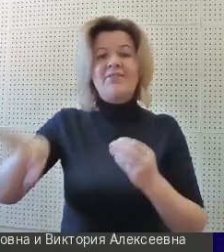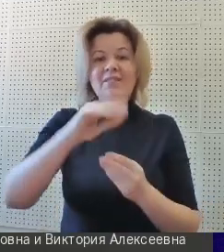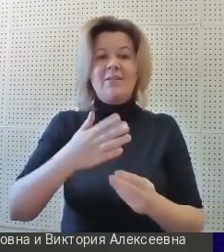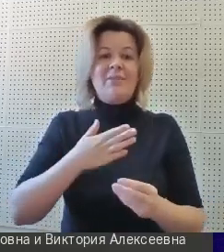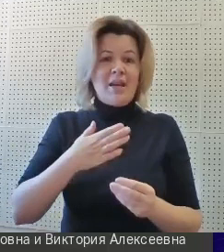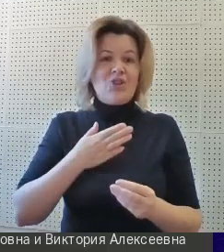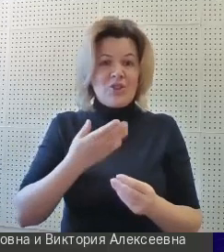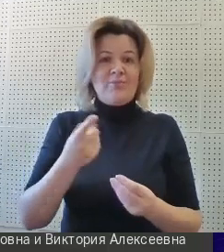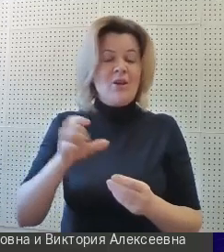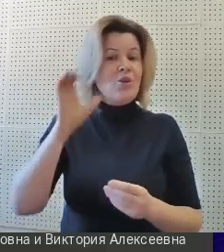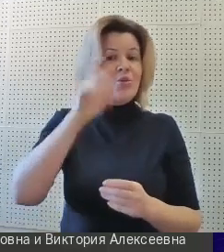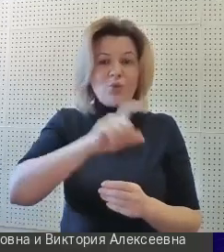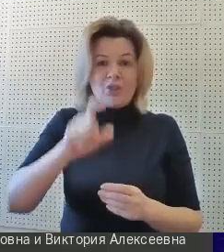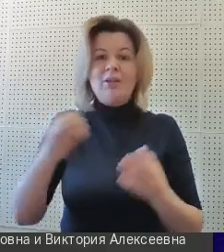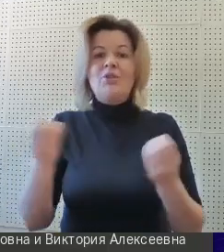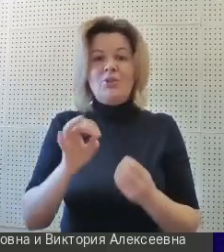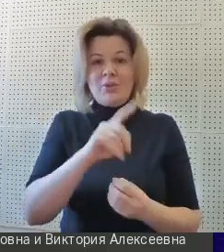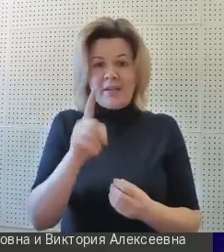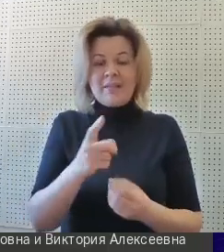Добрый день всем слушателям еще раз.